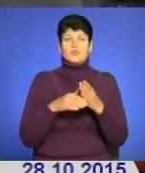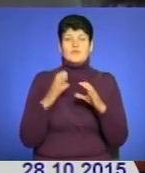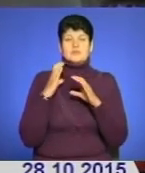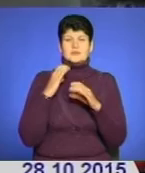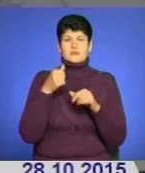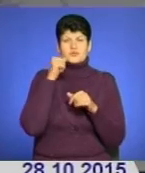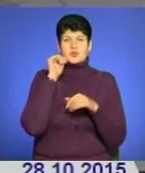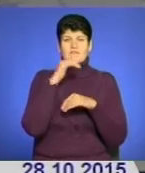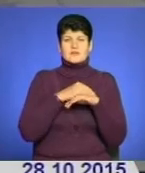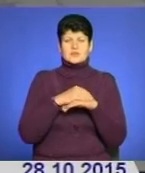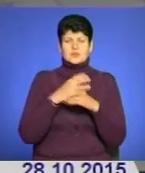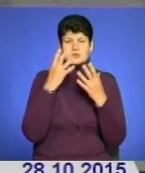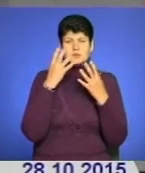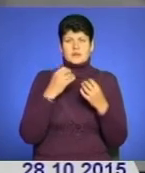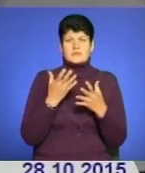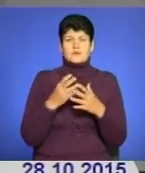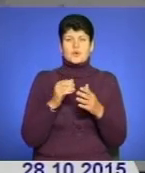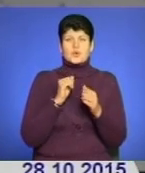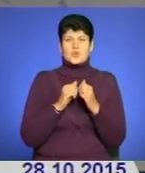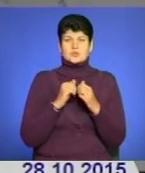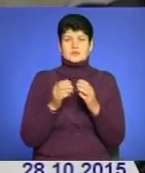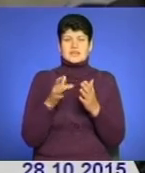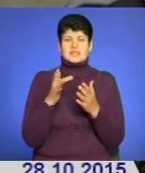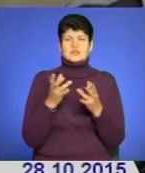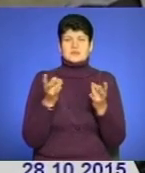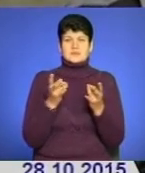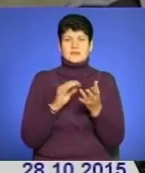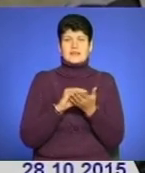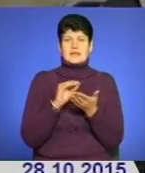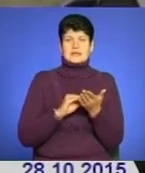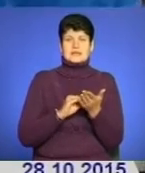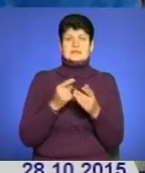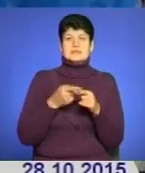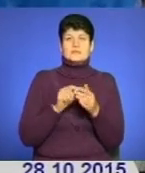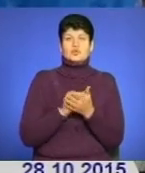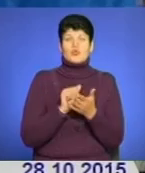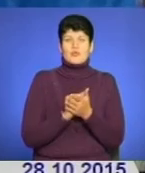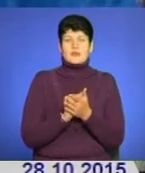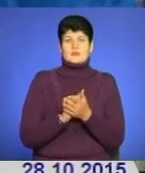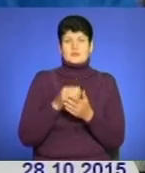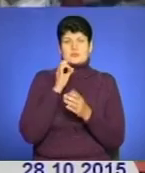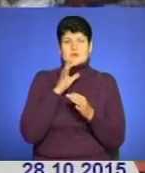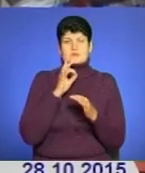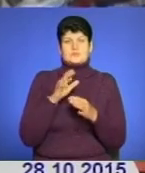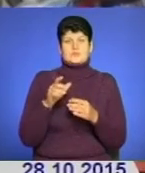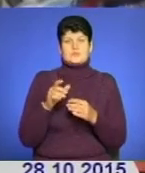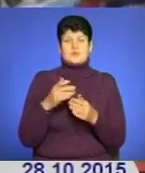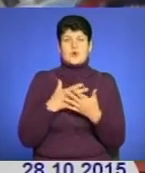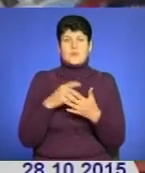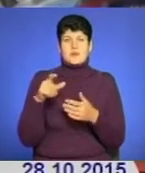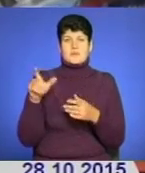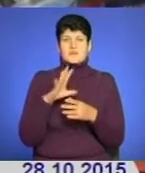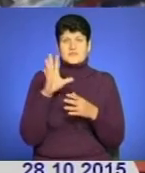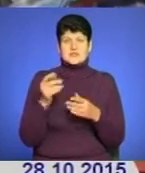вечорі до пізньої ночі. Кожна річ вписується у накладні. З цими документами волонтери звітують перед громадськістю. Ми все, що